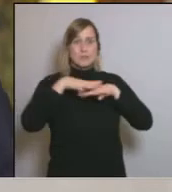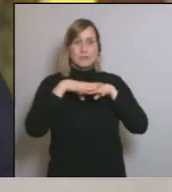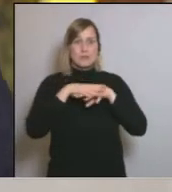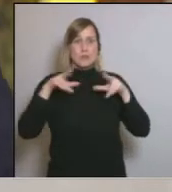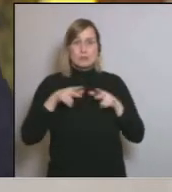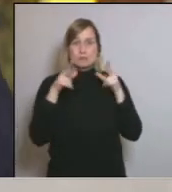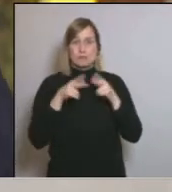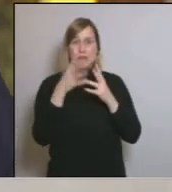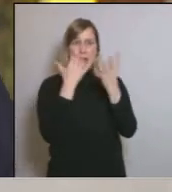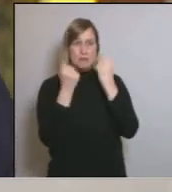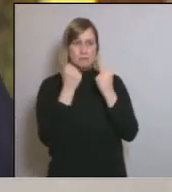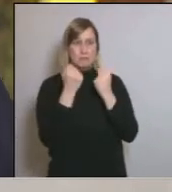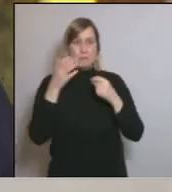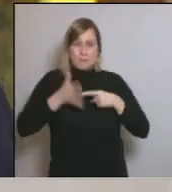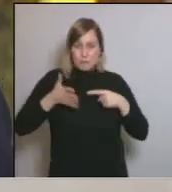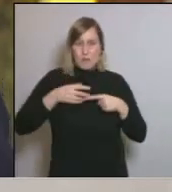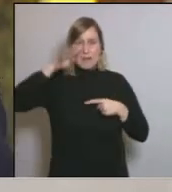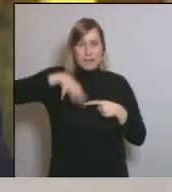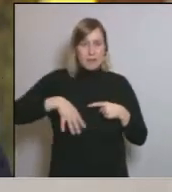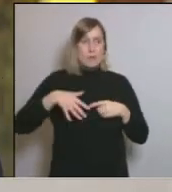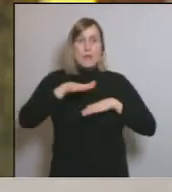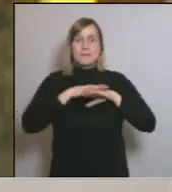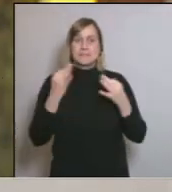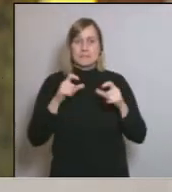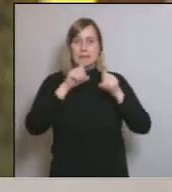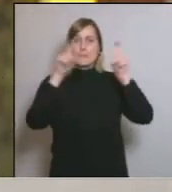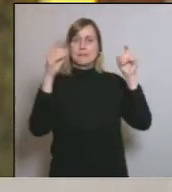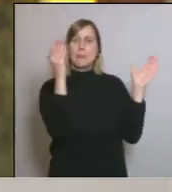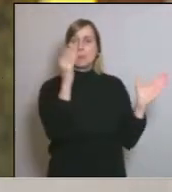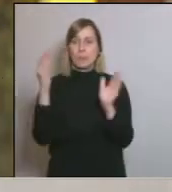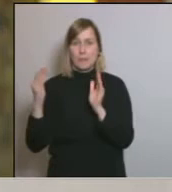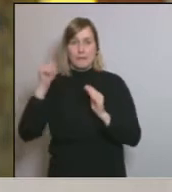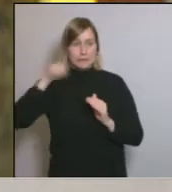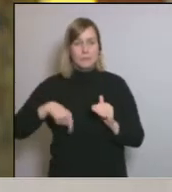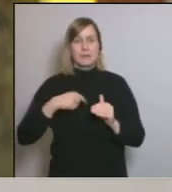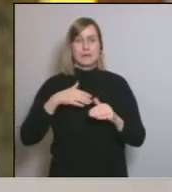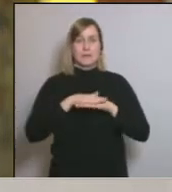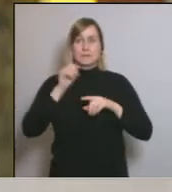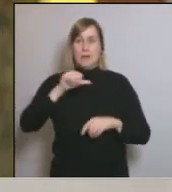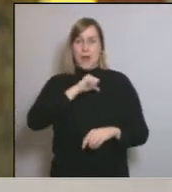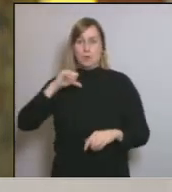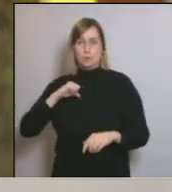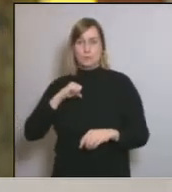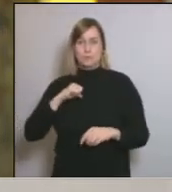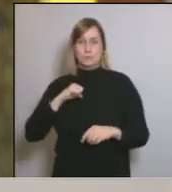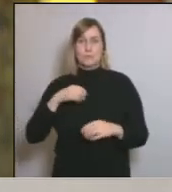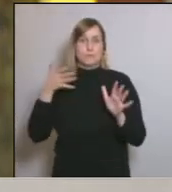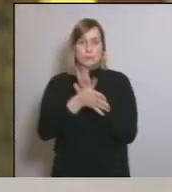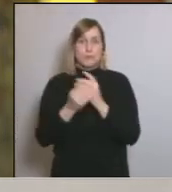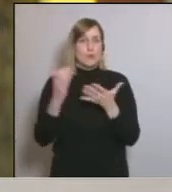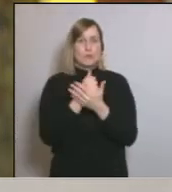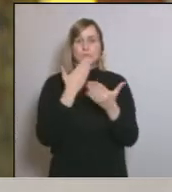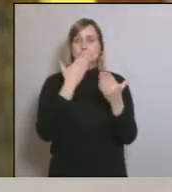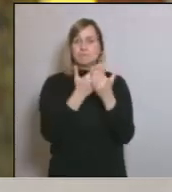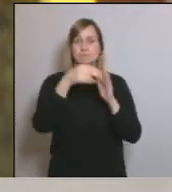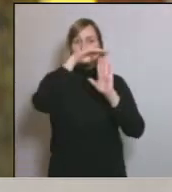i productiu de Catalunya que es basa en les petites empreses i que es basa també molt fonamentalment en els autònoms. Per tant, totes les mesures que hem demanat al